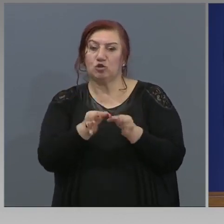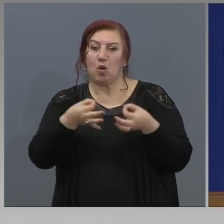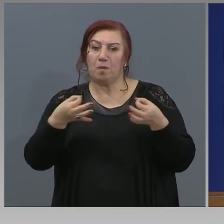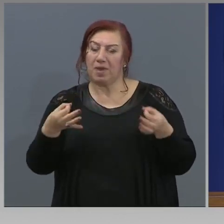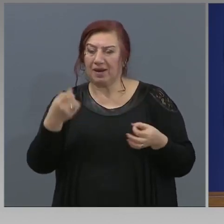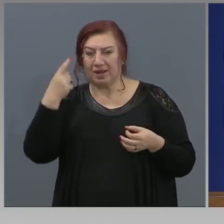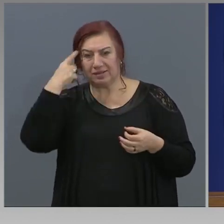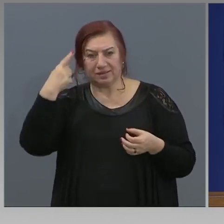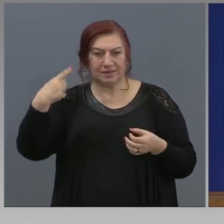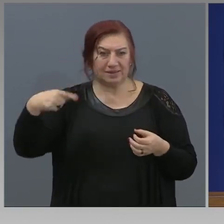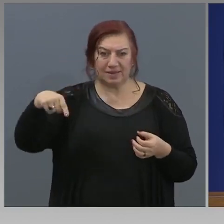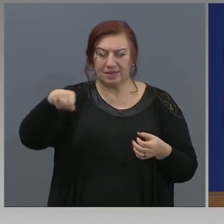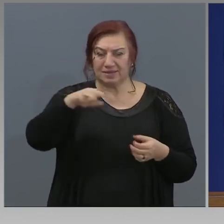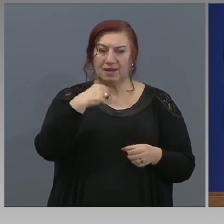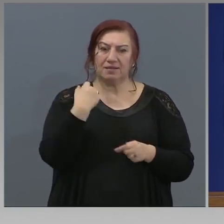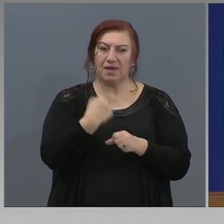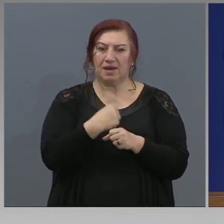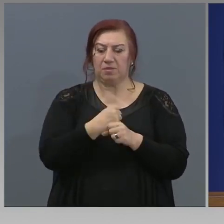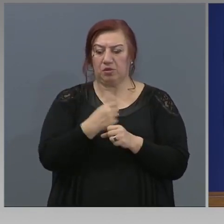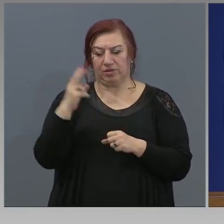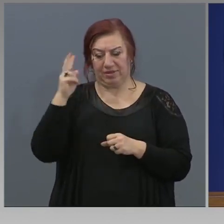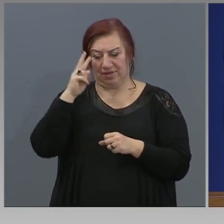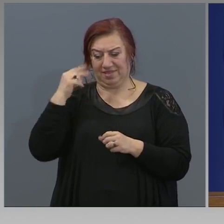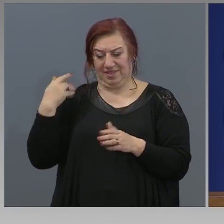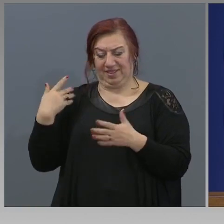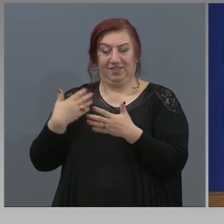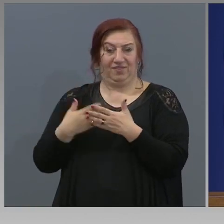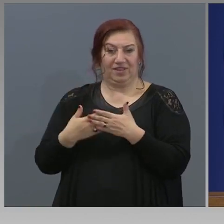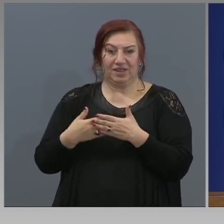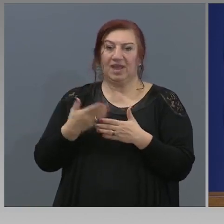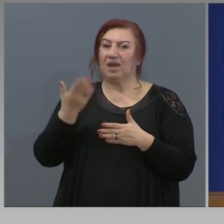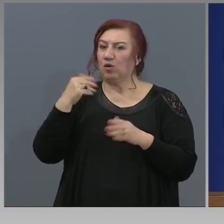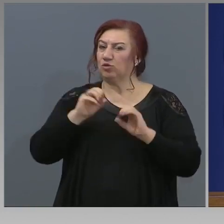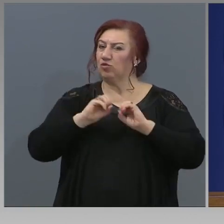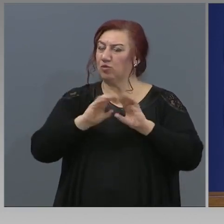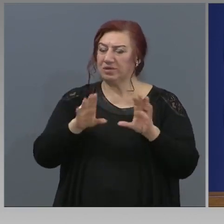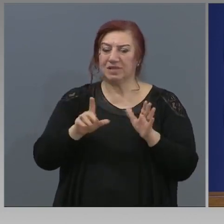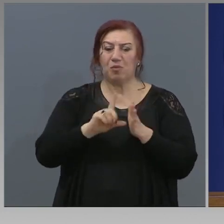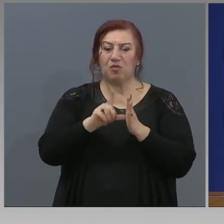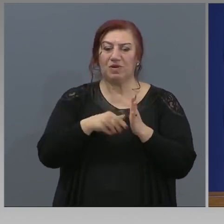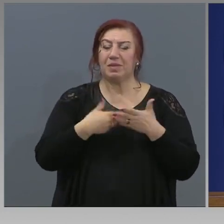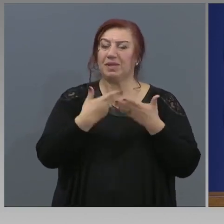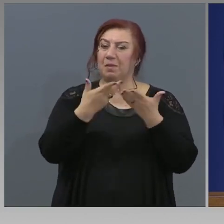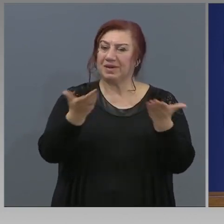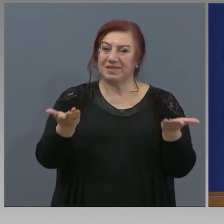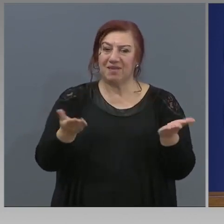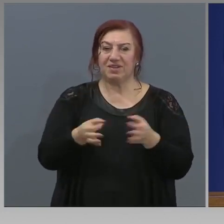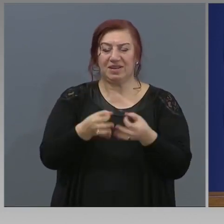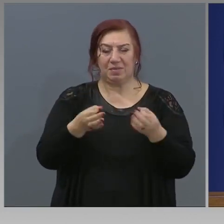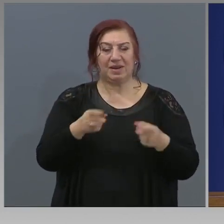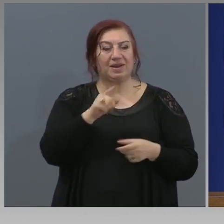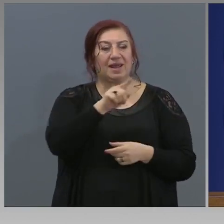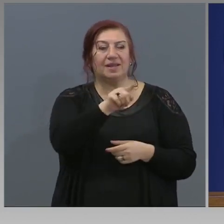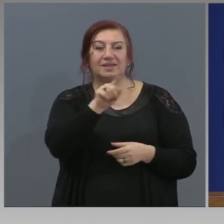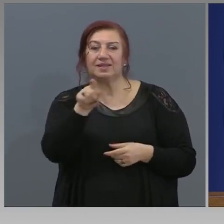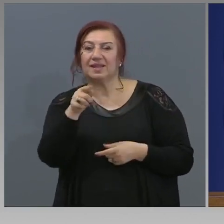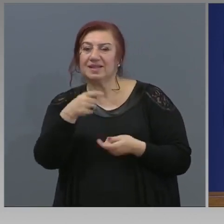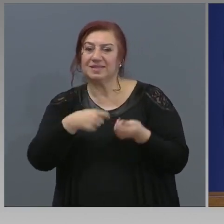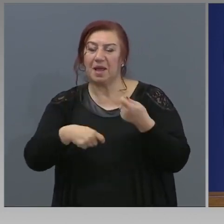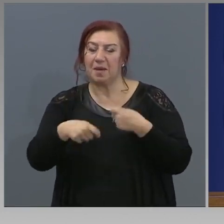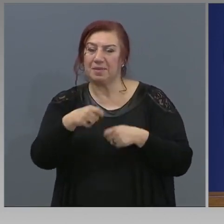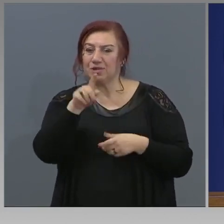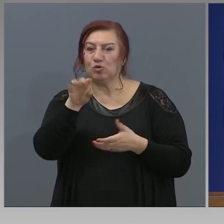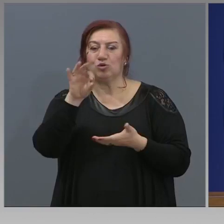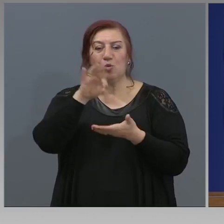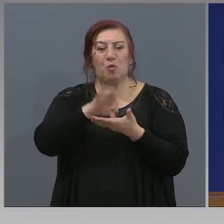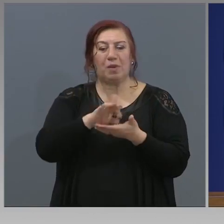знаете, че функционира само от 2 дни. Това, което ви казах и по време на представенето на мярката, е, че тези бизнеси, които попадат в